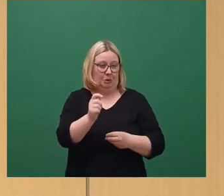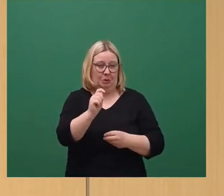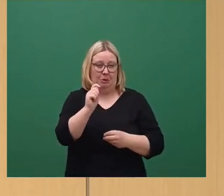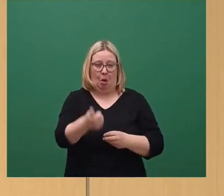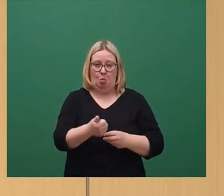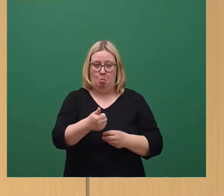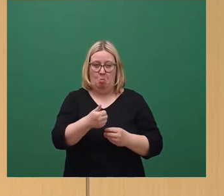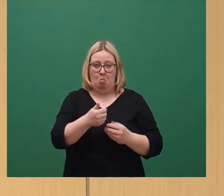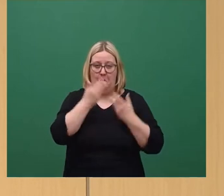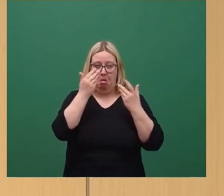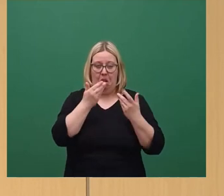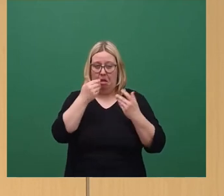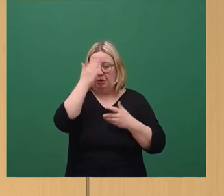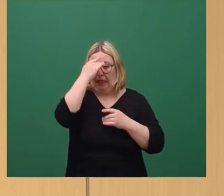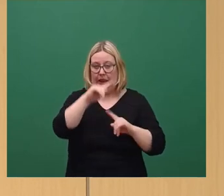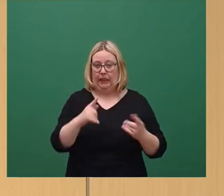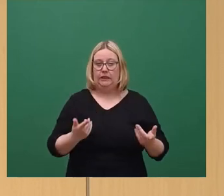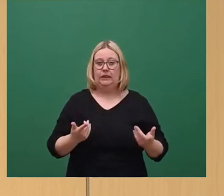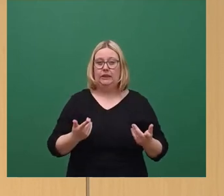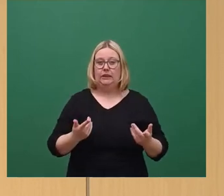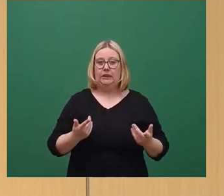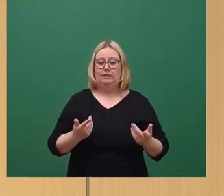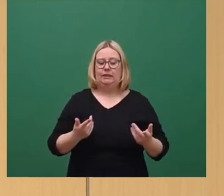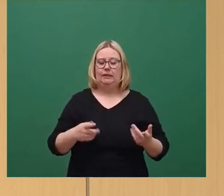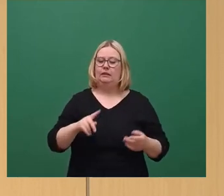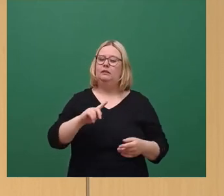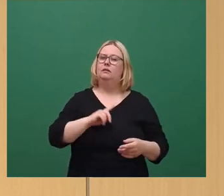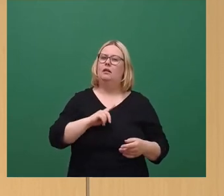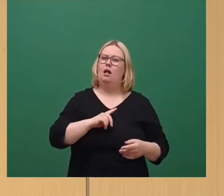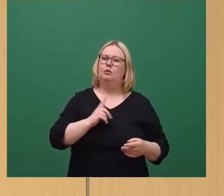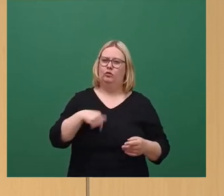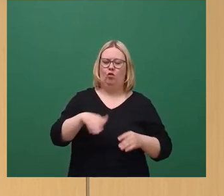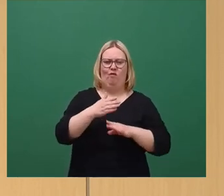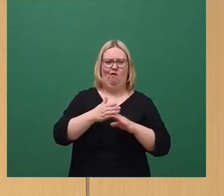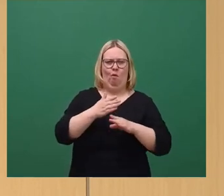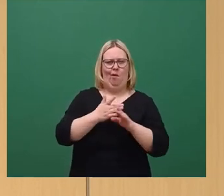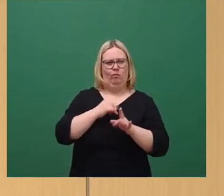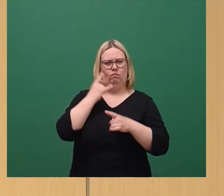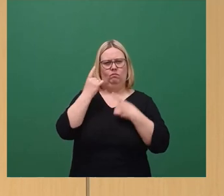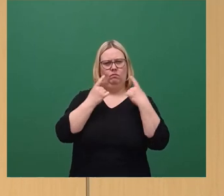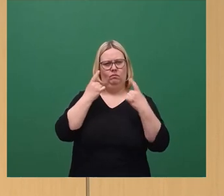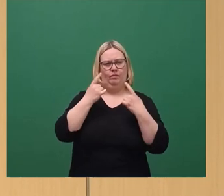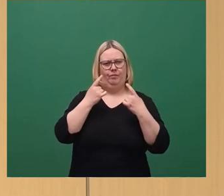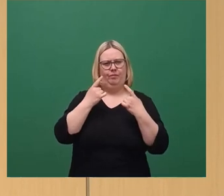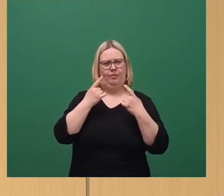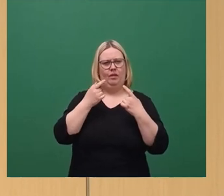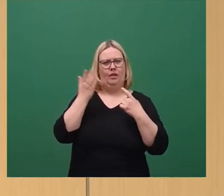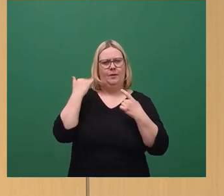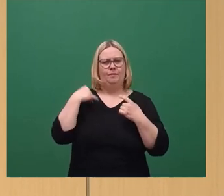sehr wenige kennen. Das hat mich in der Vorbereitung in gewisser Weise daran erinnert, an die